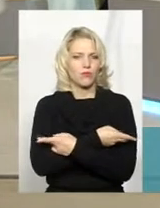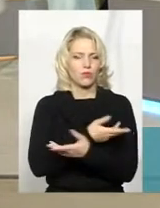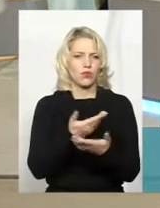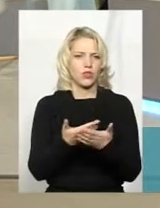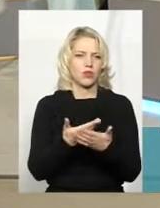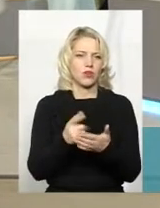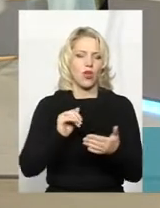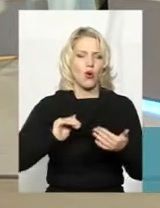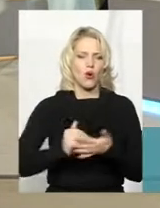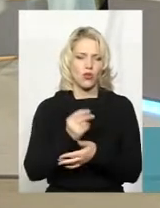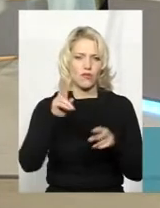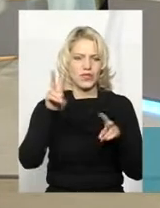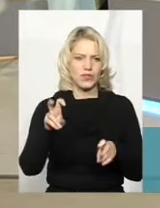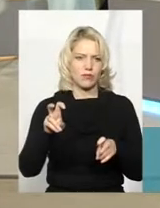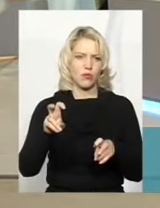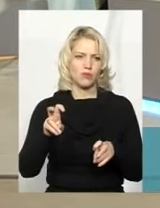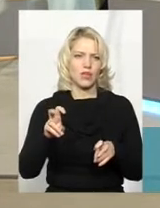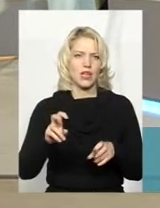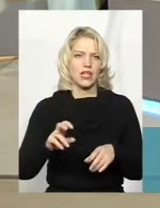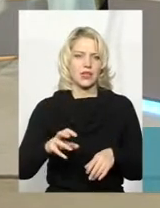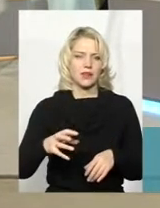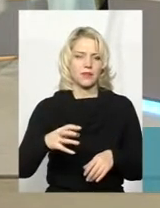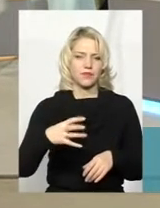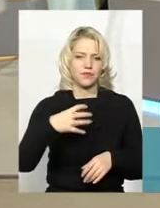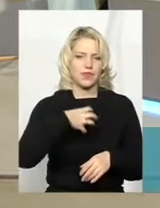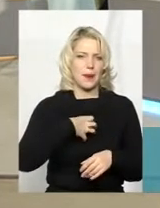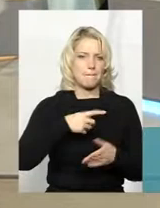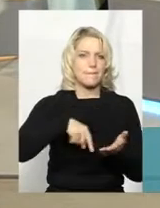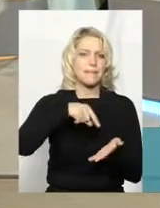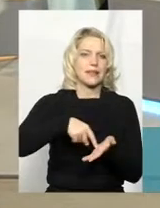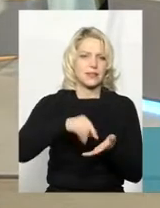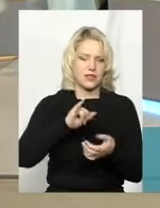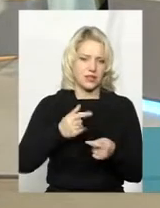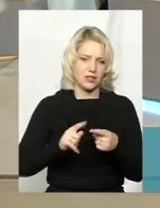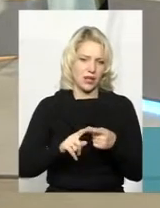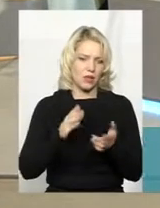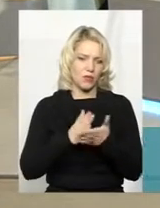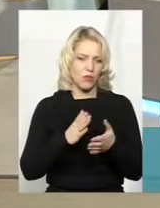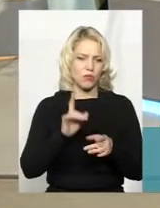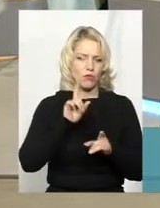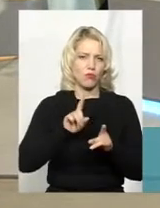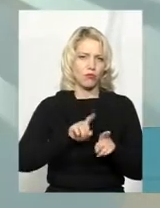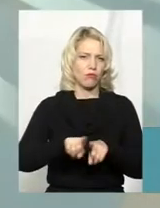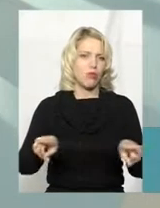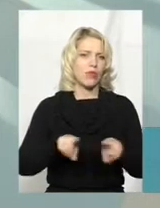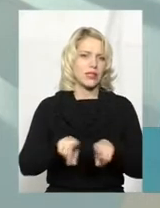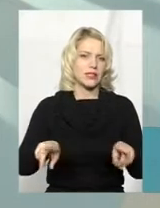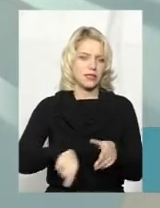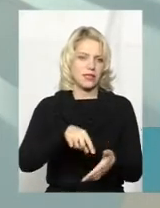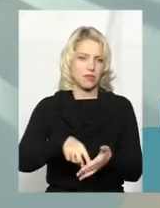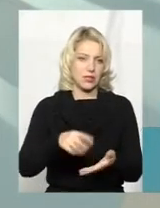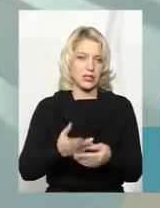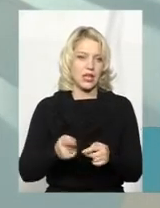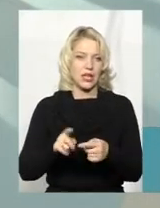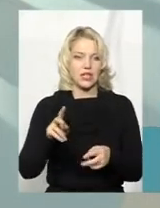зановленою символікою, з зановленим брендом міста. Теж це популяризація навіть міста. Якщо кращі волонтери отримують